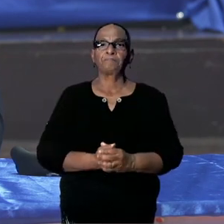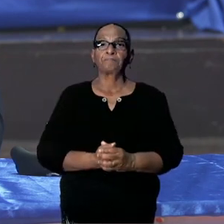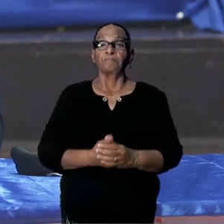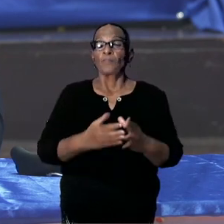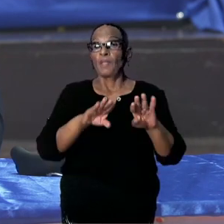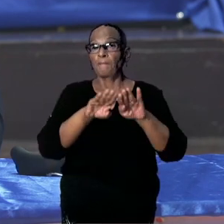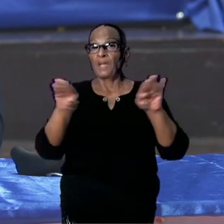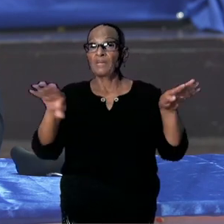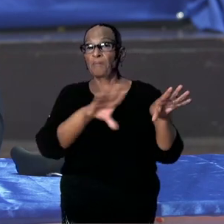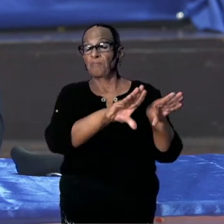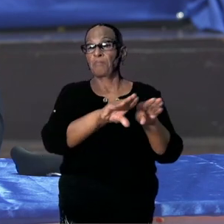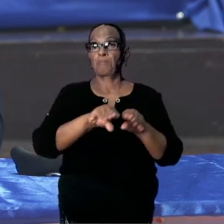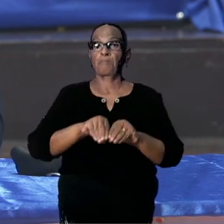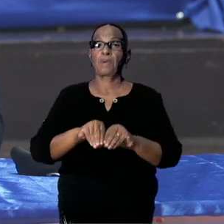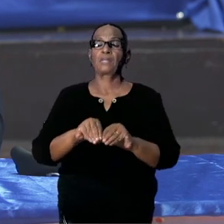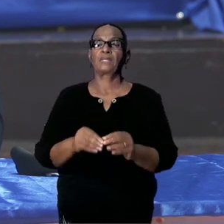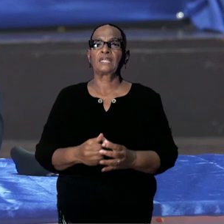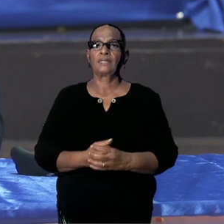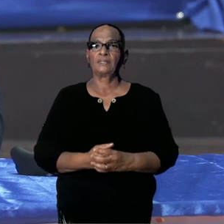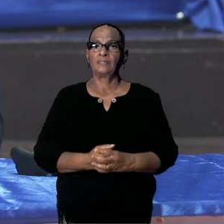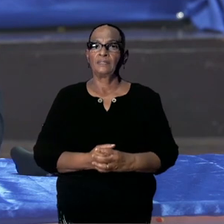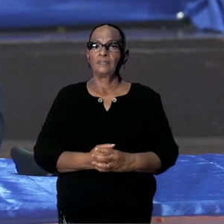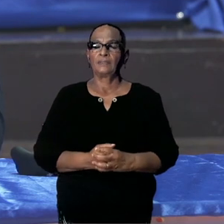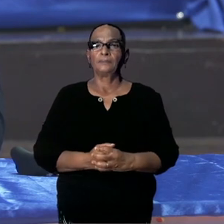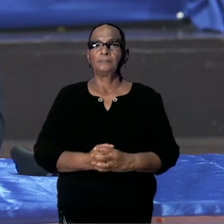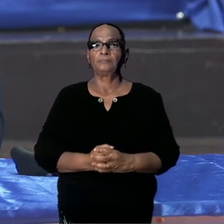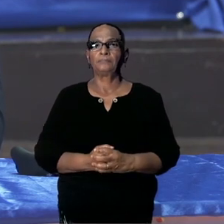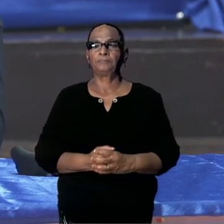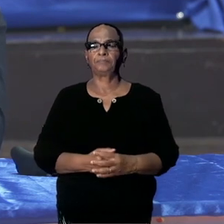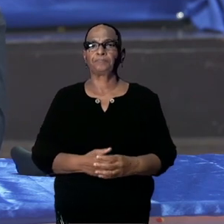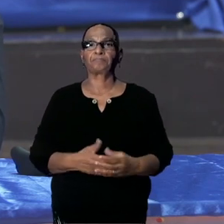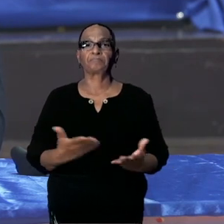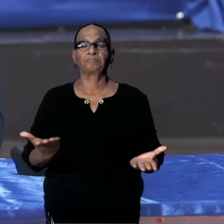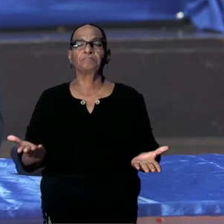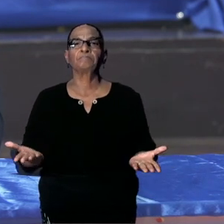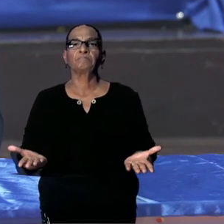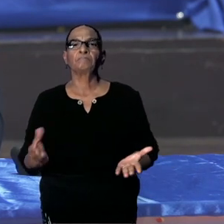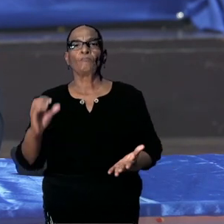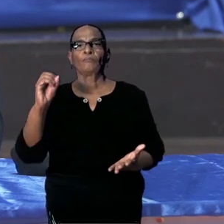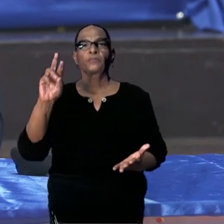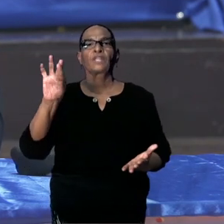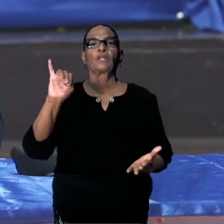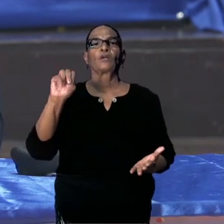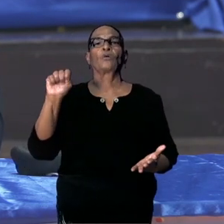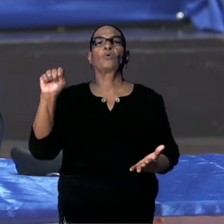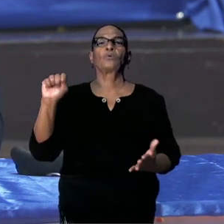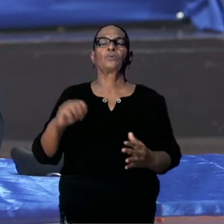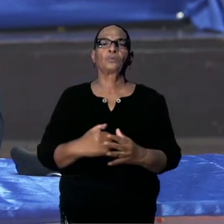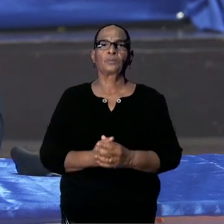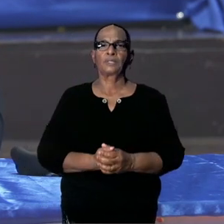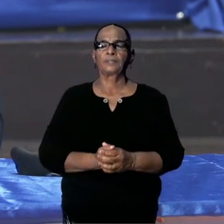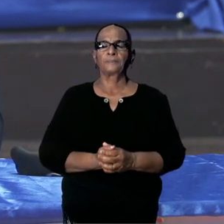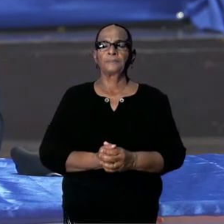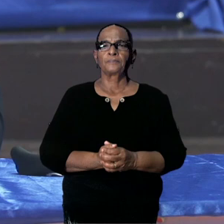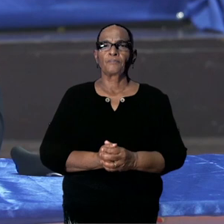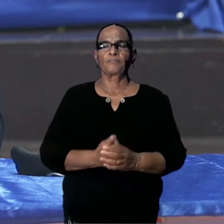maatregelen. Ik zou de heer Hori. Ik weet niet of u daar op wilt ingaan. Over het stukje van de active cases.